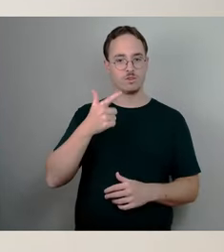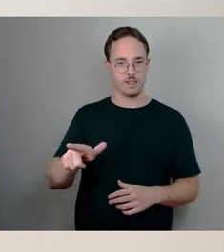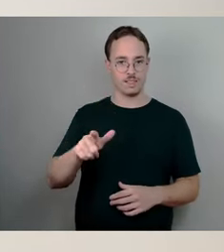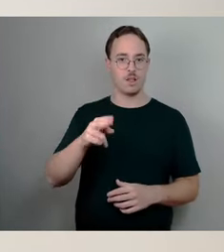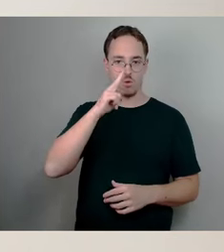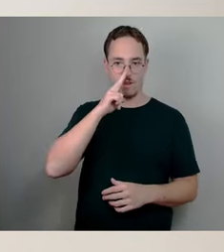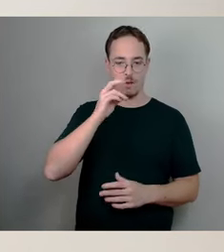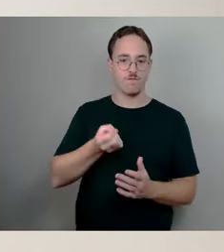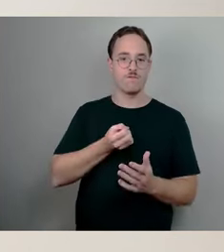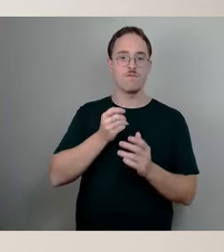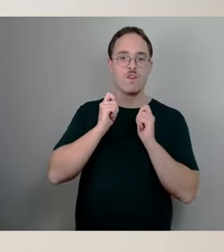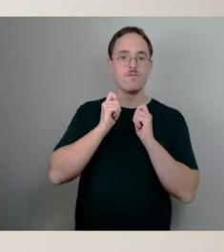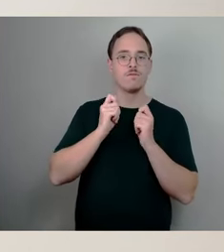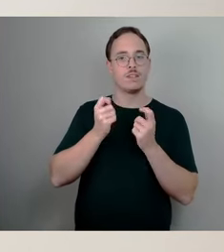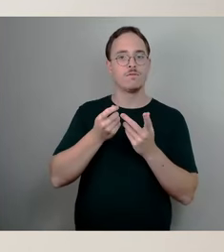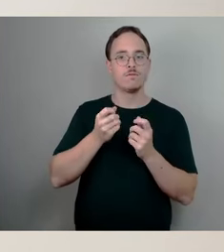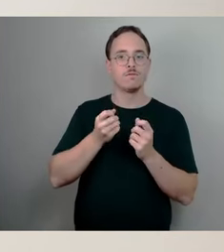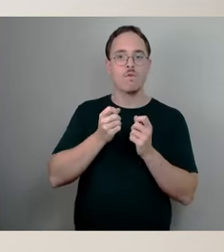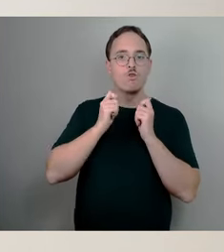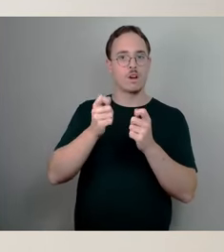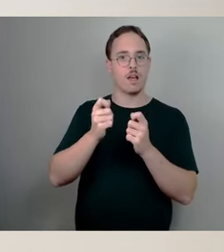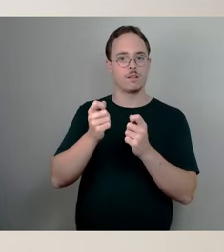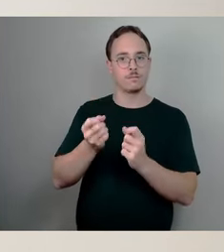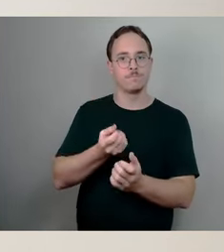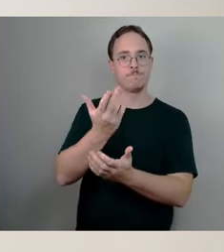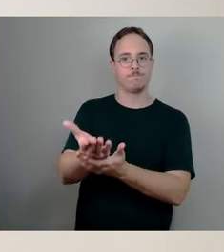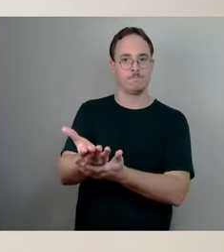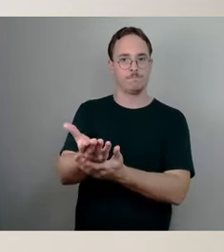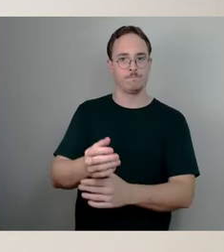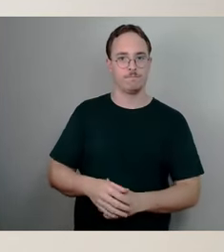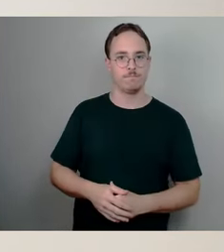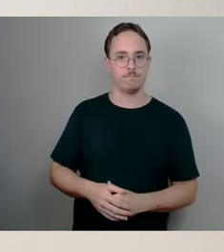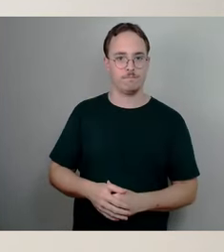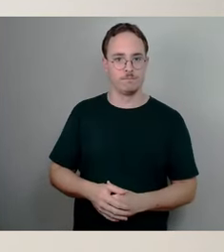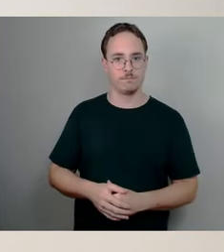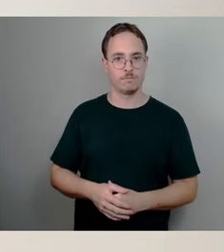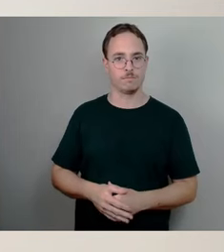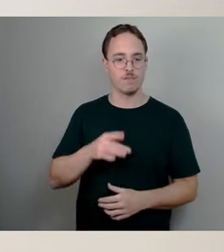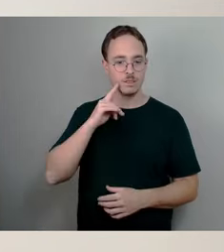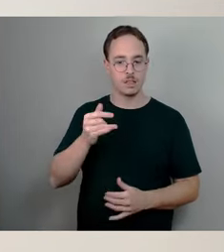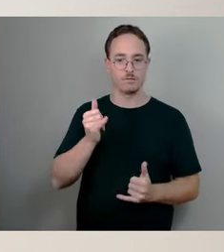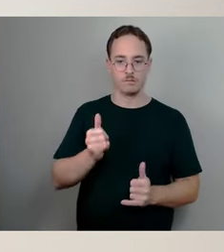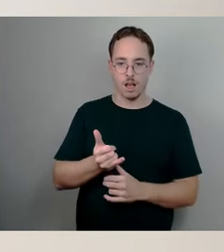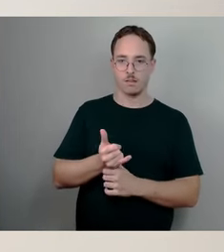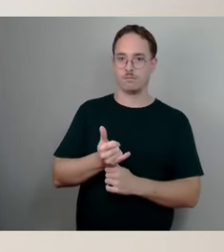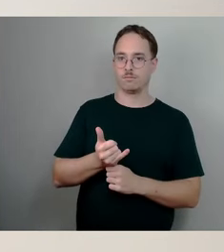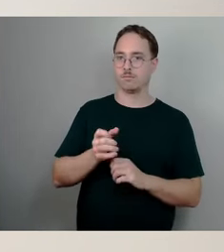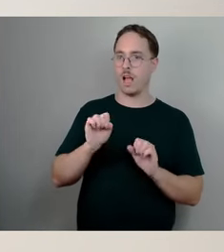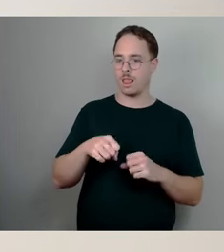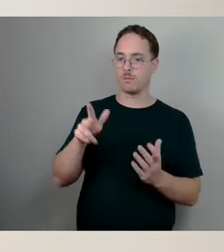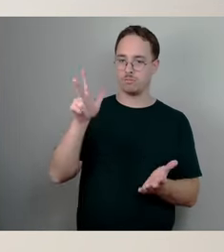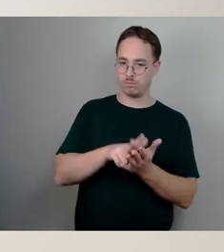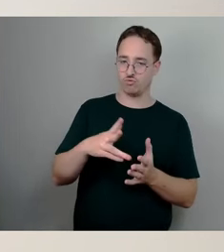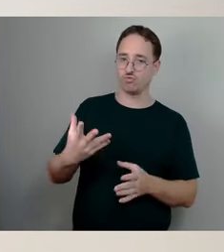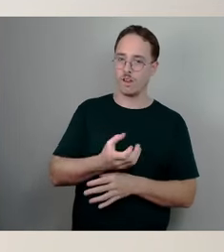vorlegen wird, von dem wir ausgehen, dass er genehmigungsfähig ist. Was der Stadtrat dann daraus macht, ist natürlich das hohe Recht